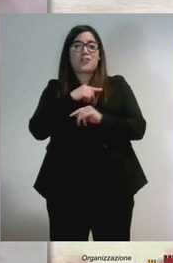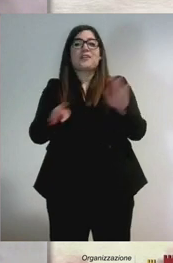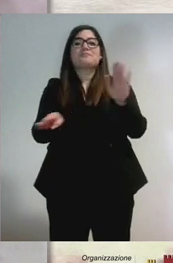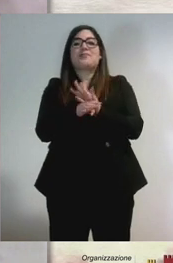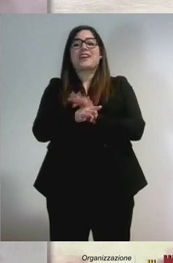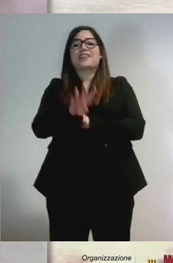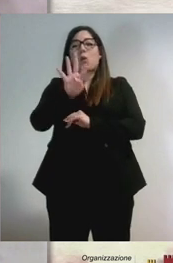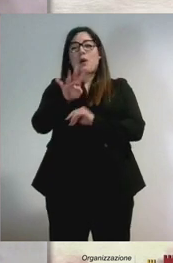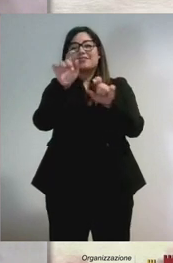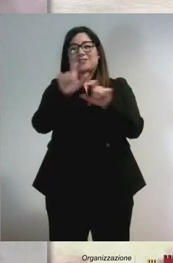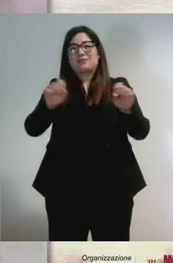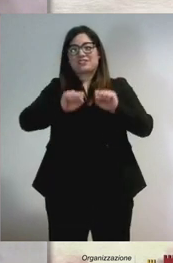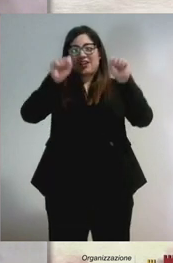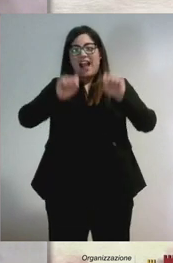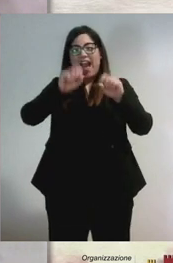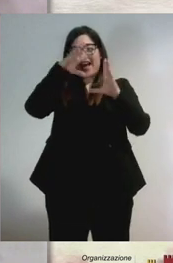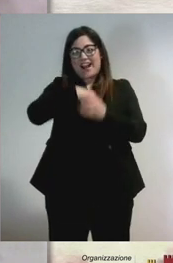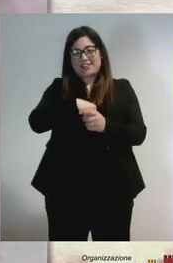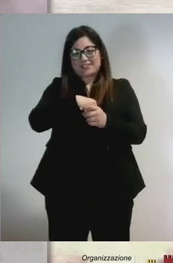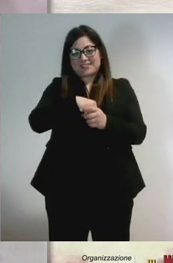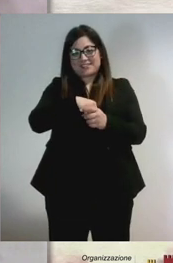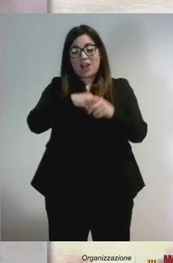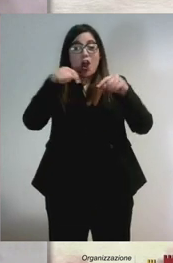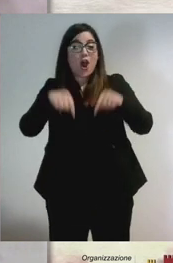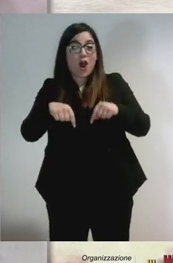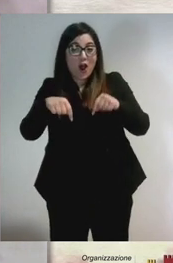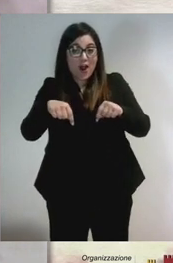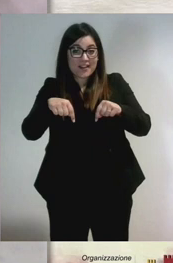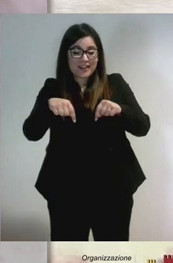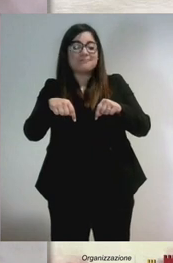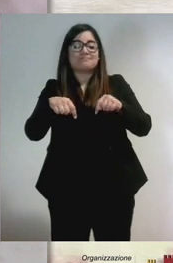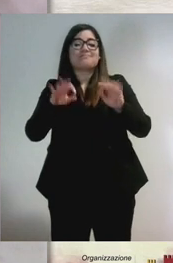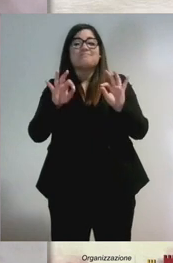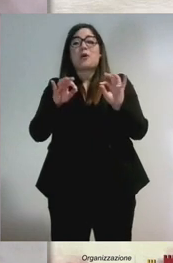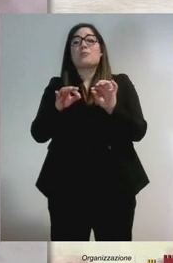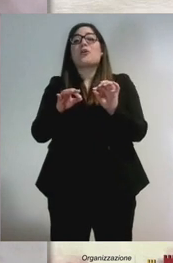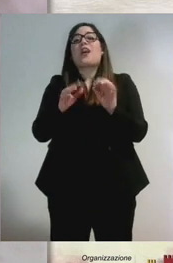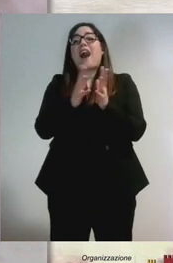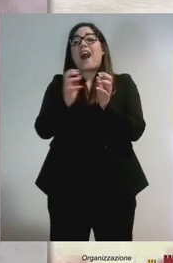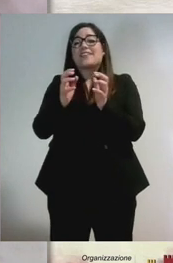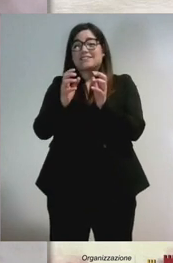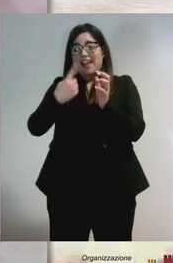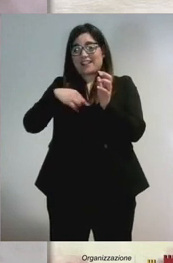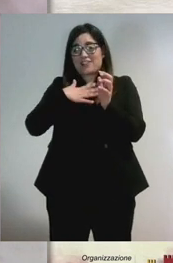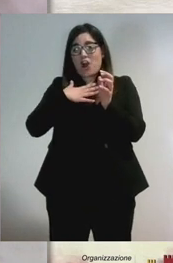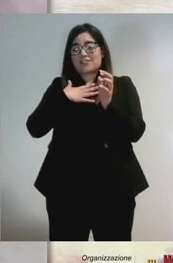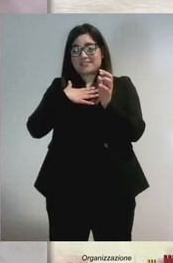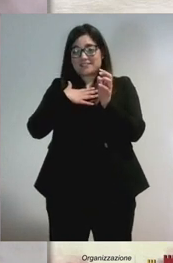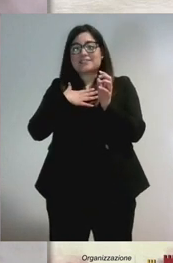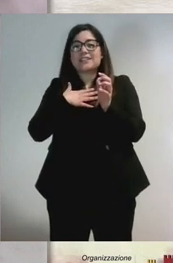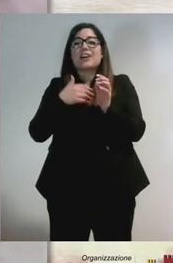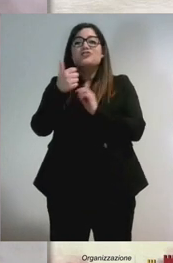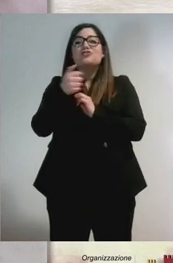Oggi una delle nostre aziende sta portando lo stile italiano in cento paesi del mondo e siamo in